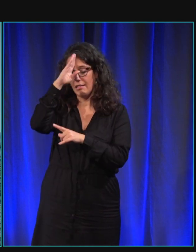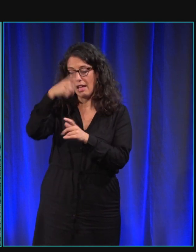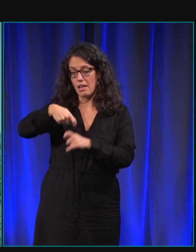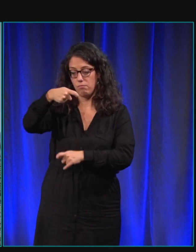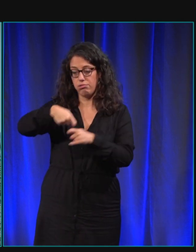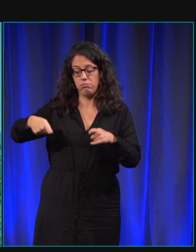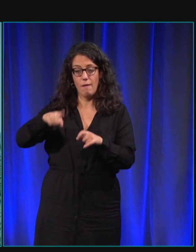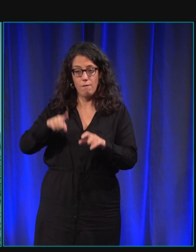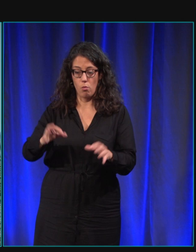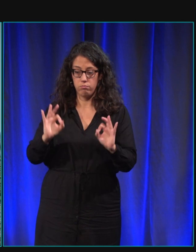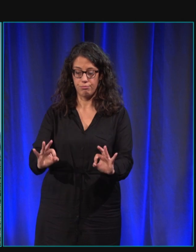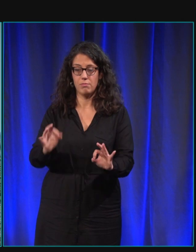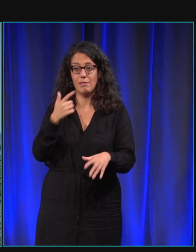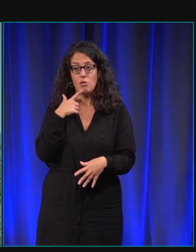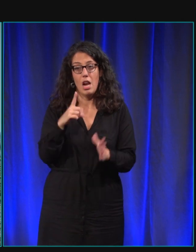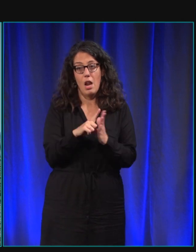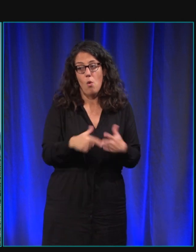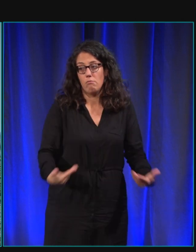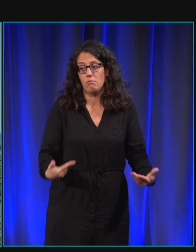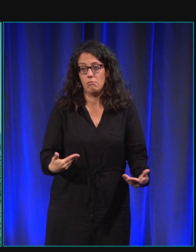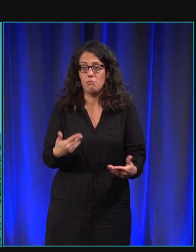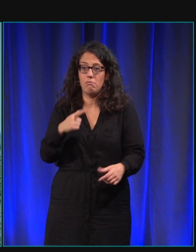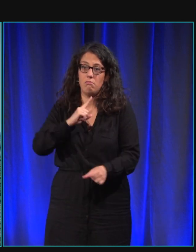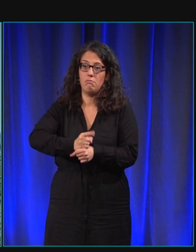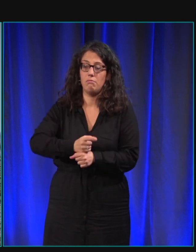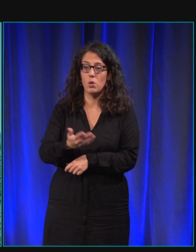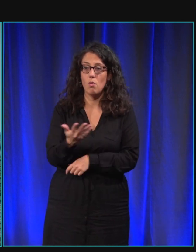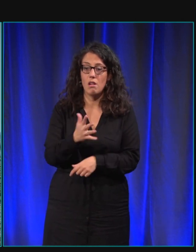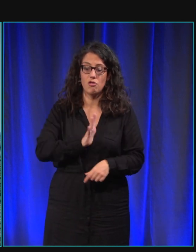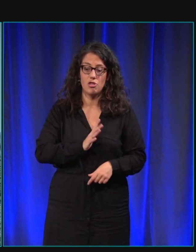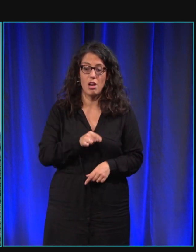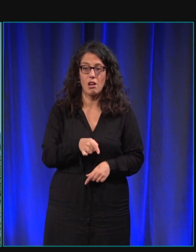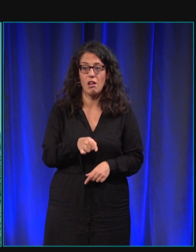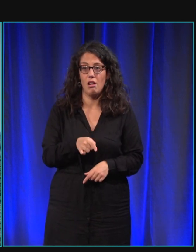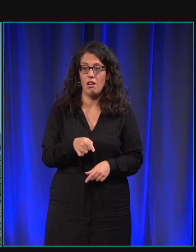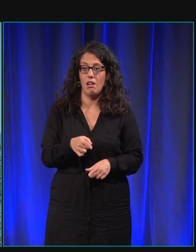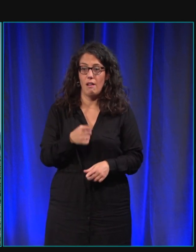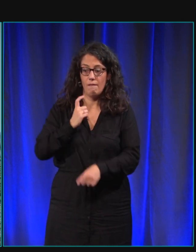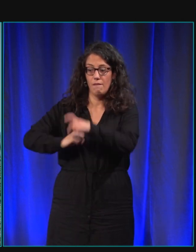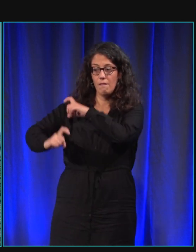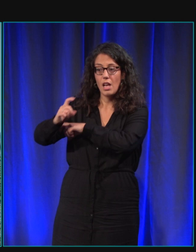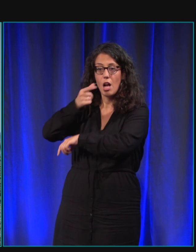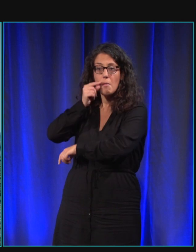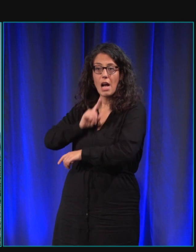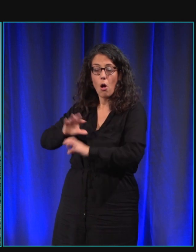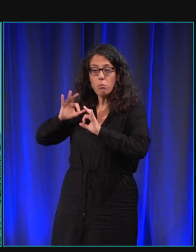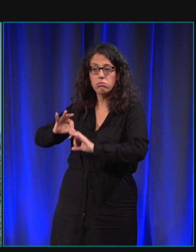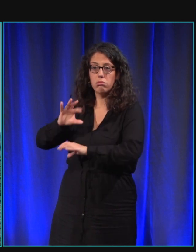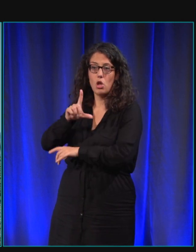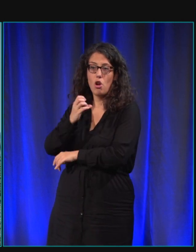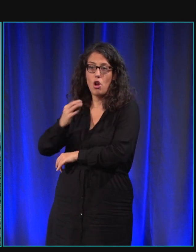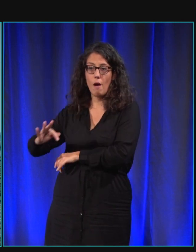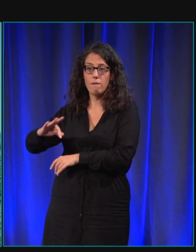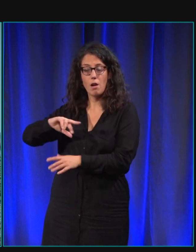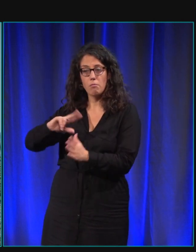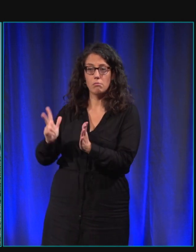loi oblige actuellement à ce que les chiens soient issus de part en l'offre donc qu'ils puissent être confirmés